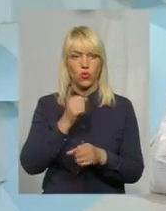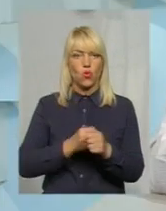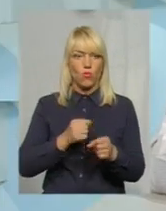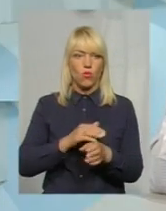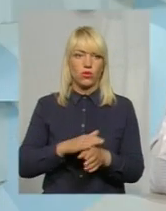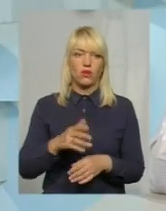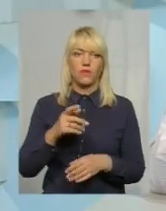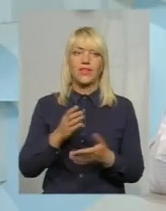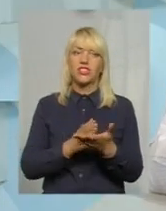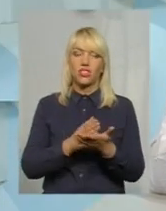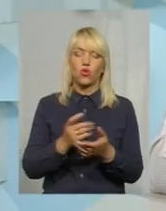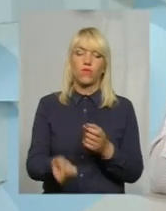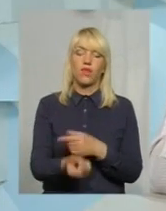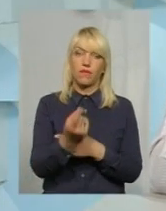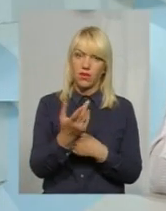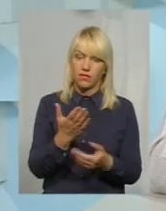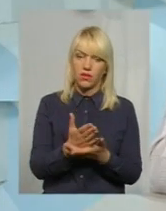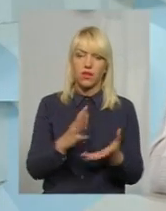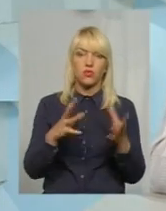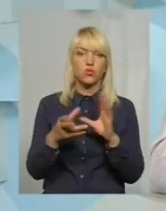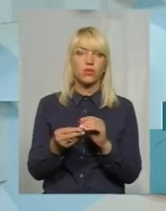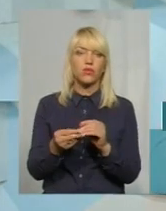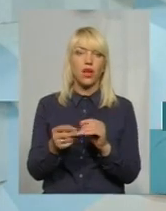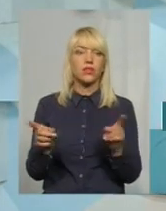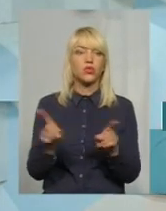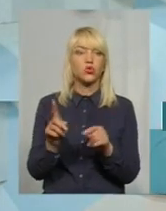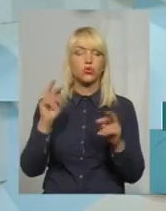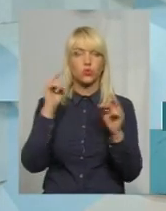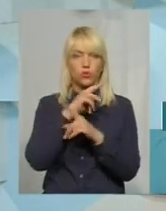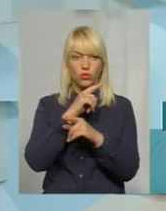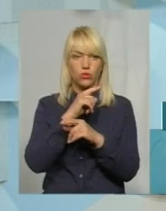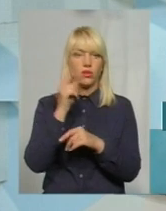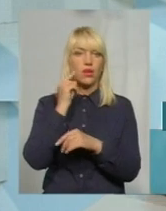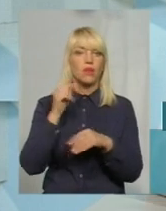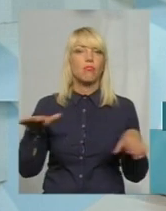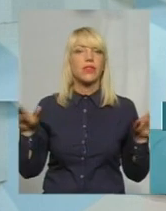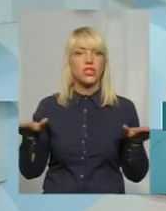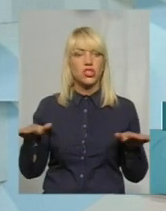виявили і є результати, що все-таки утруєння бжіл було